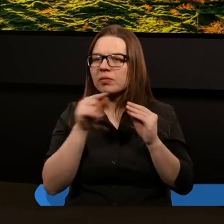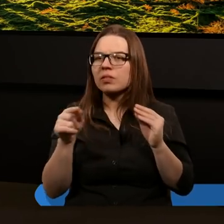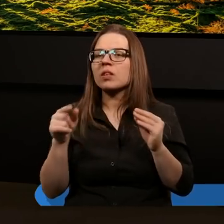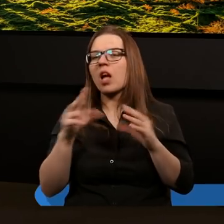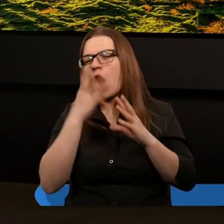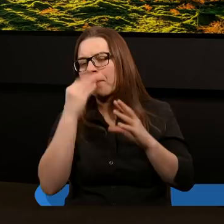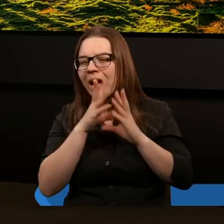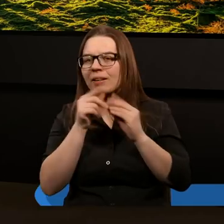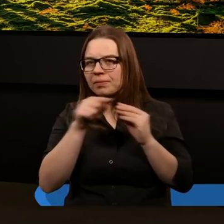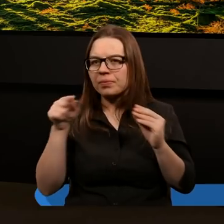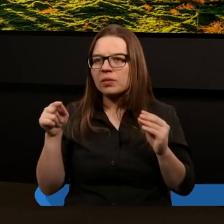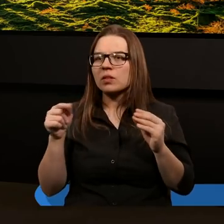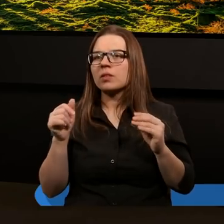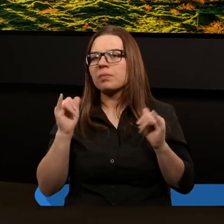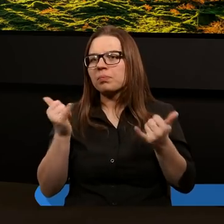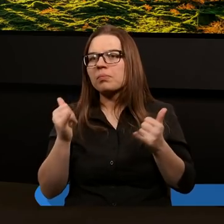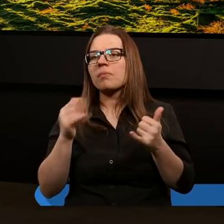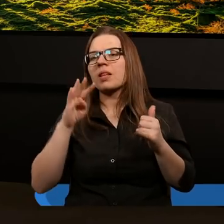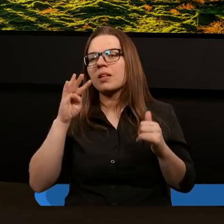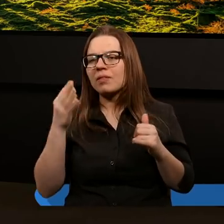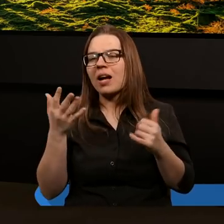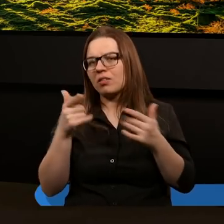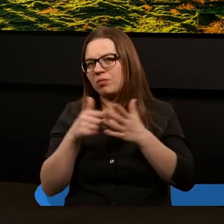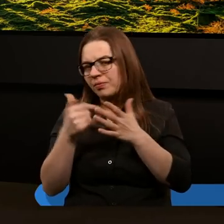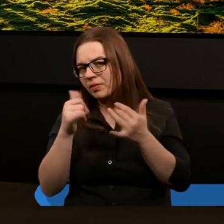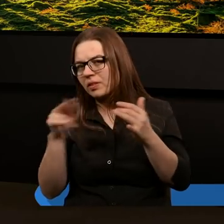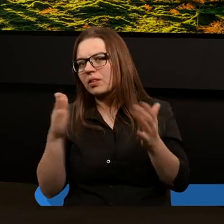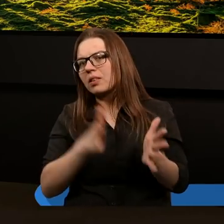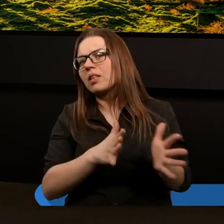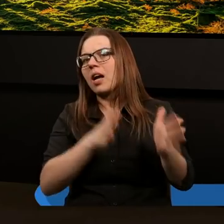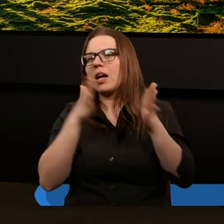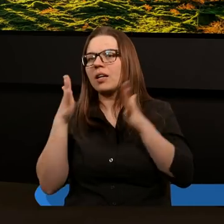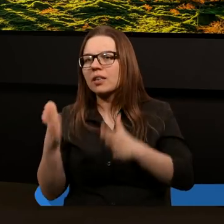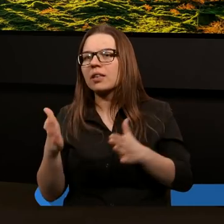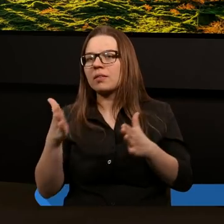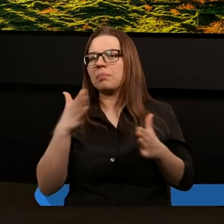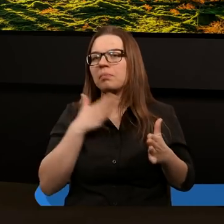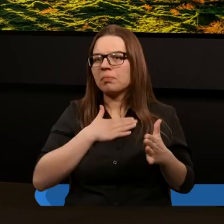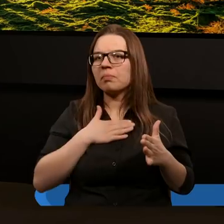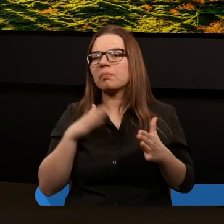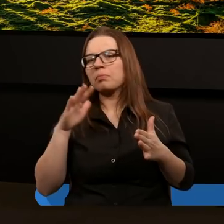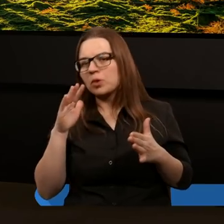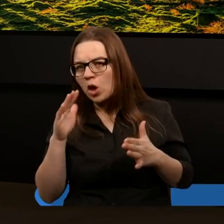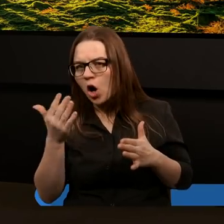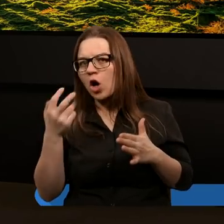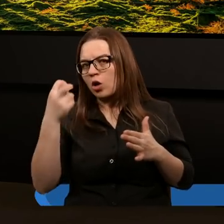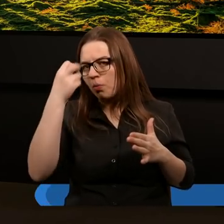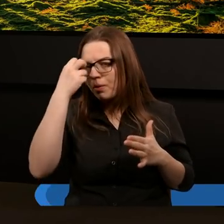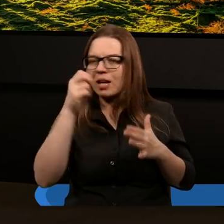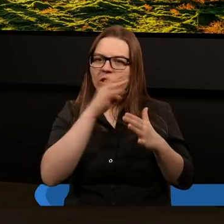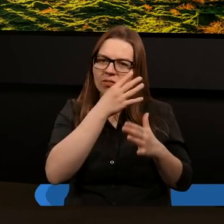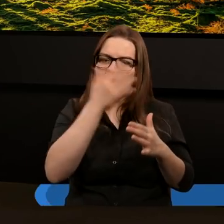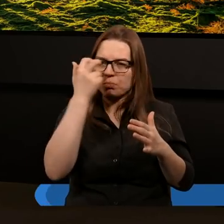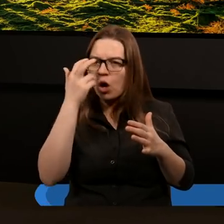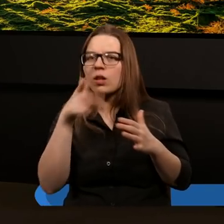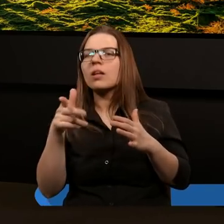ołtarzem jako czwartą. Następnie mamy piątą pieczęć,